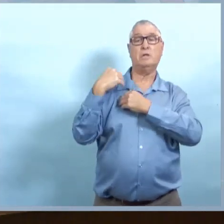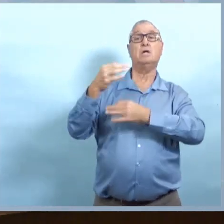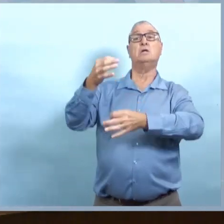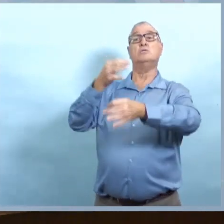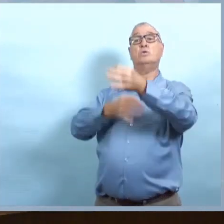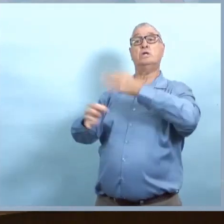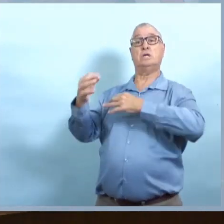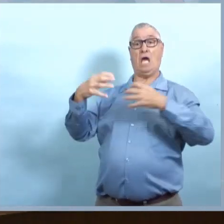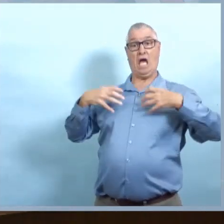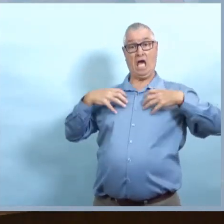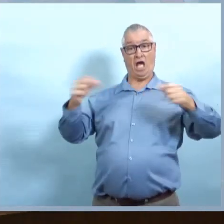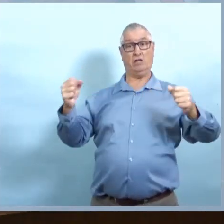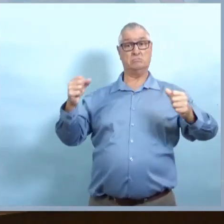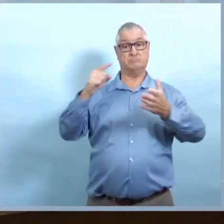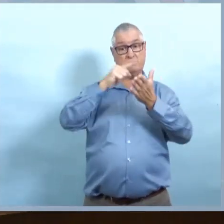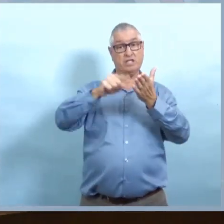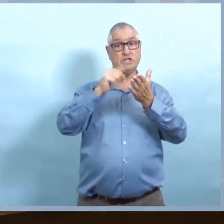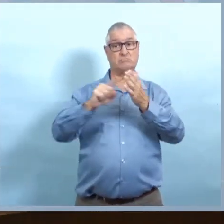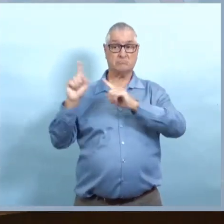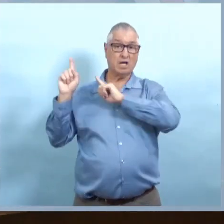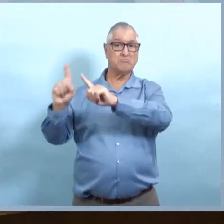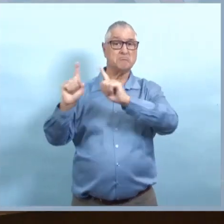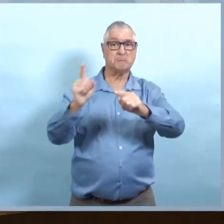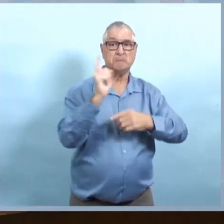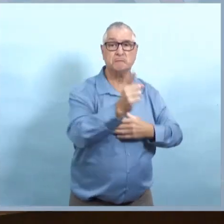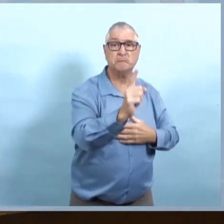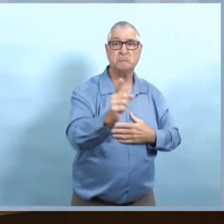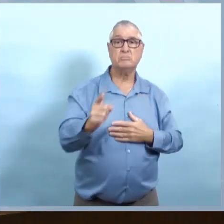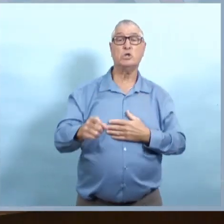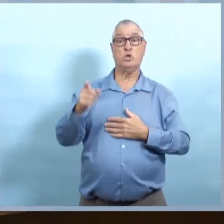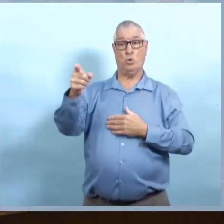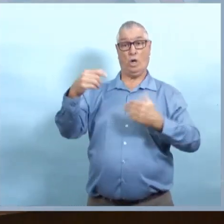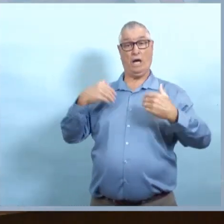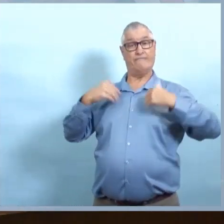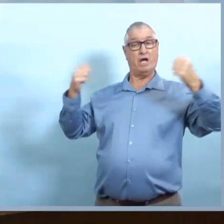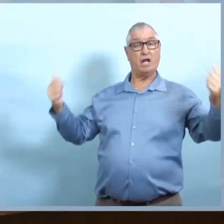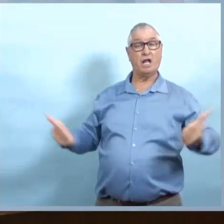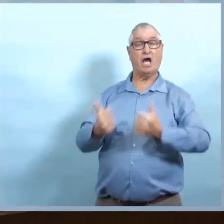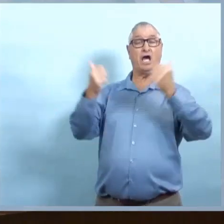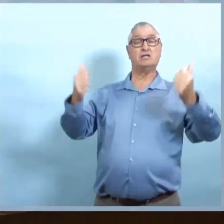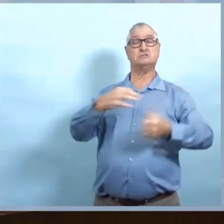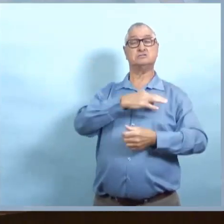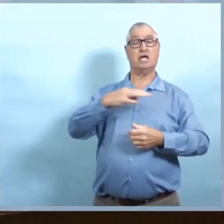porte le masque, qu'ils le veulent ou non? Et s'ils n'en sont pas responsables,